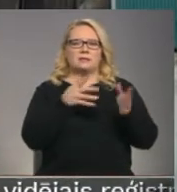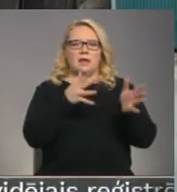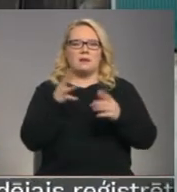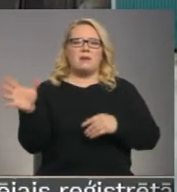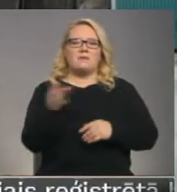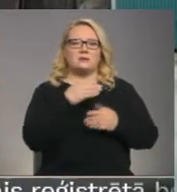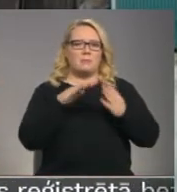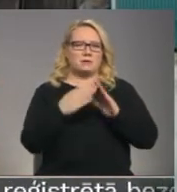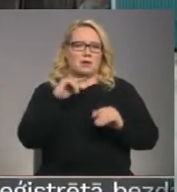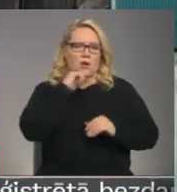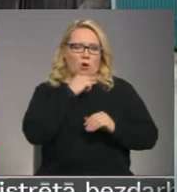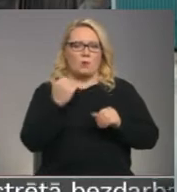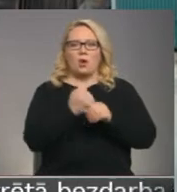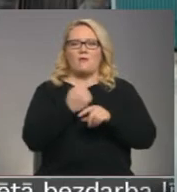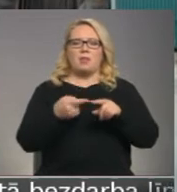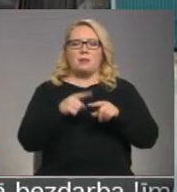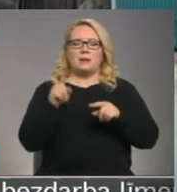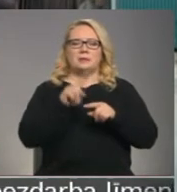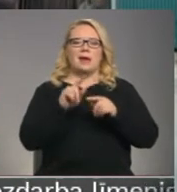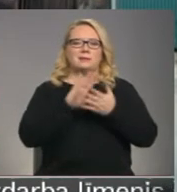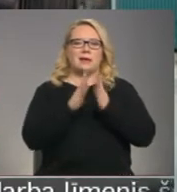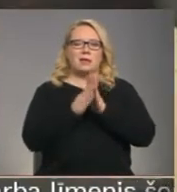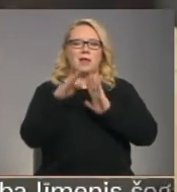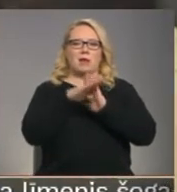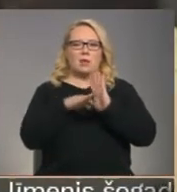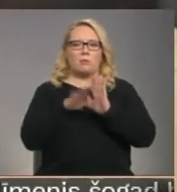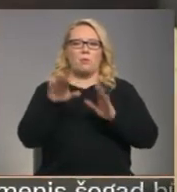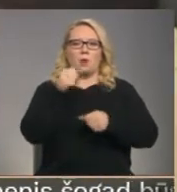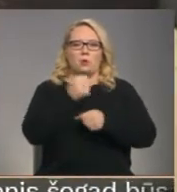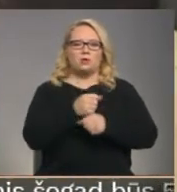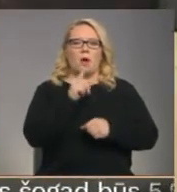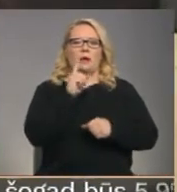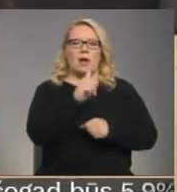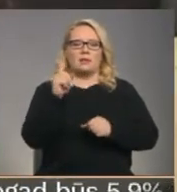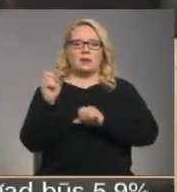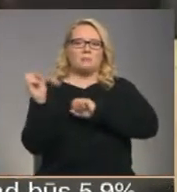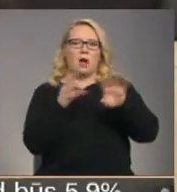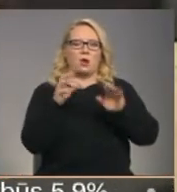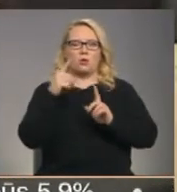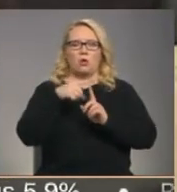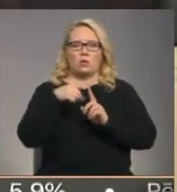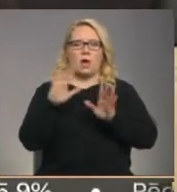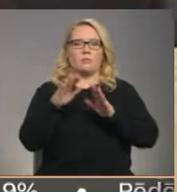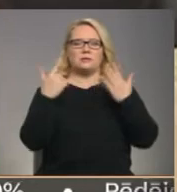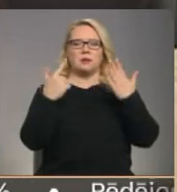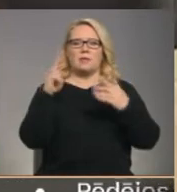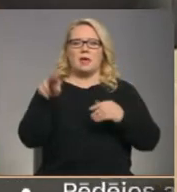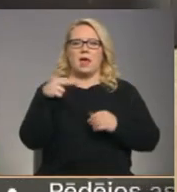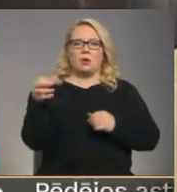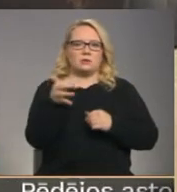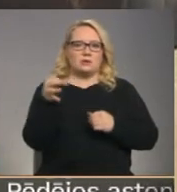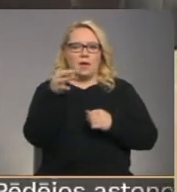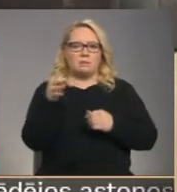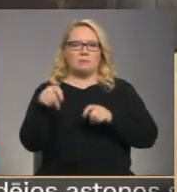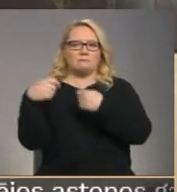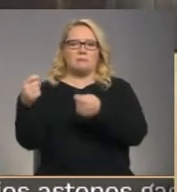ekonomiku. Kaut vai tāpēc, ka saskaņā ar likumu par ostām no katras pārkrautās tonnas aptuveni 7 eirocenti tiek novirzīt